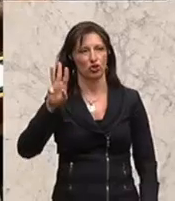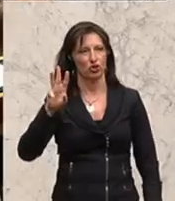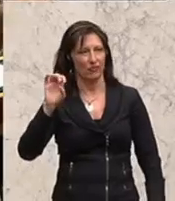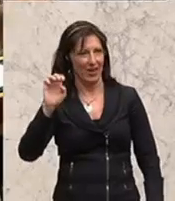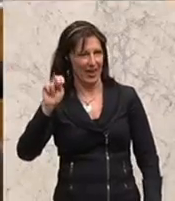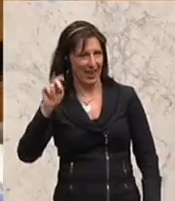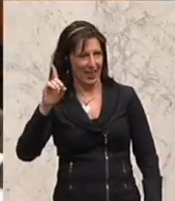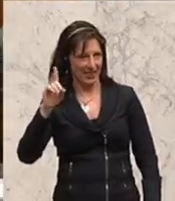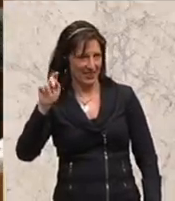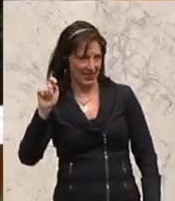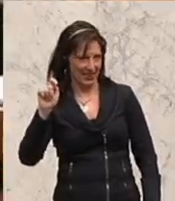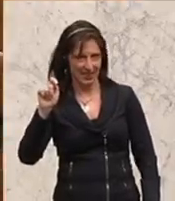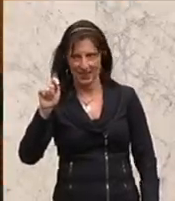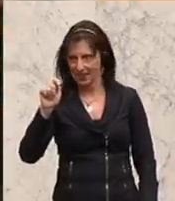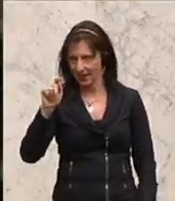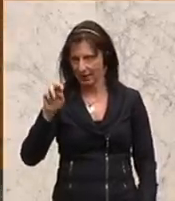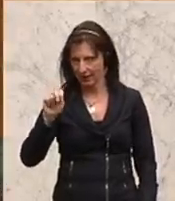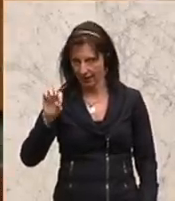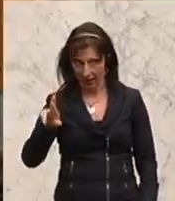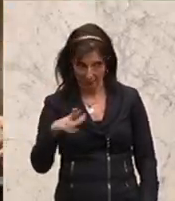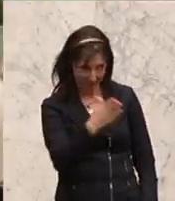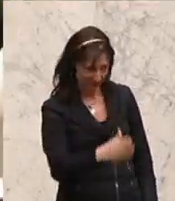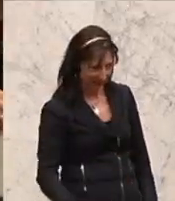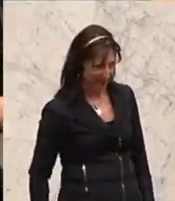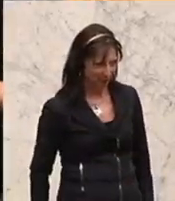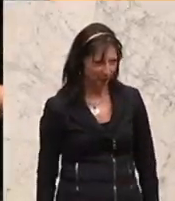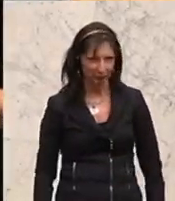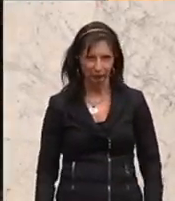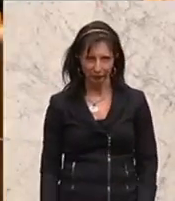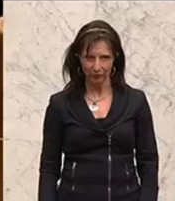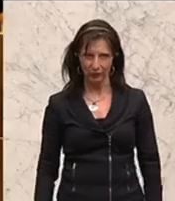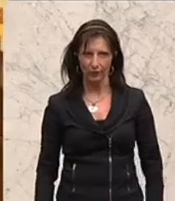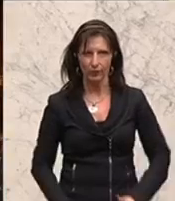Nächste Rednerin ist die Sozialsprecherin der Grünen, Judith Schwendner.